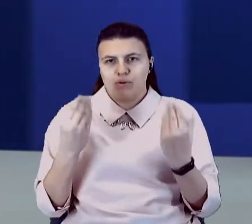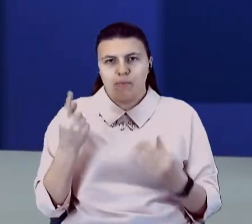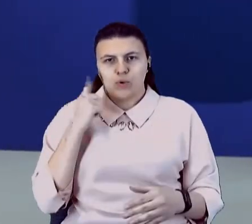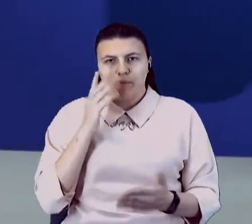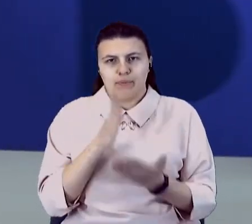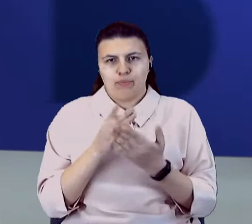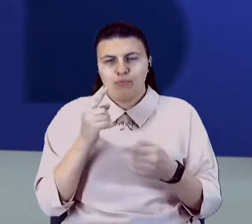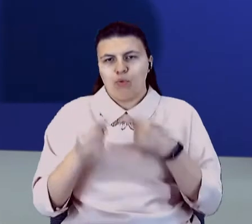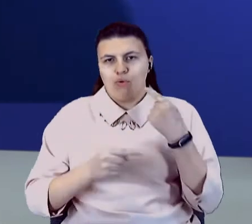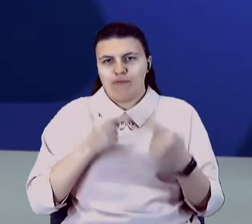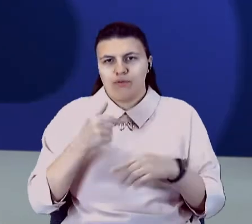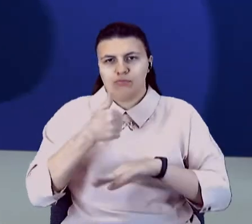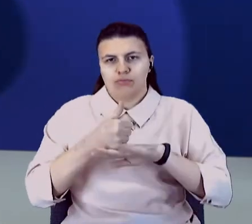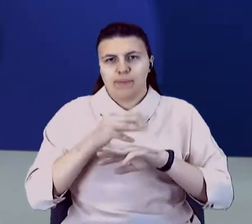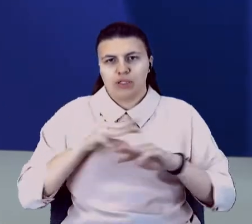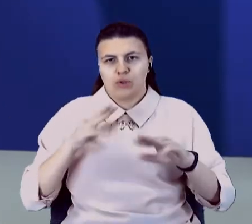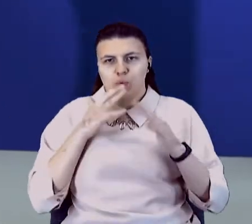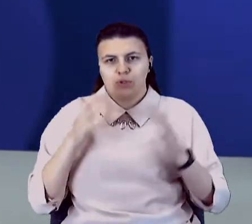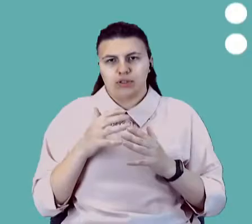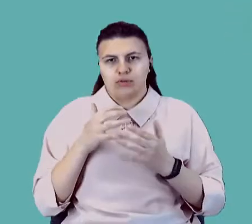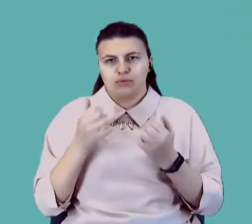очільника Міністерства охорони здоров'я.